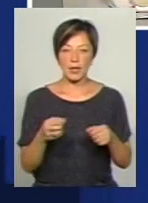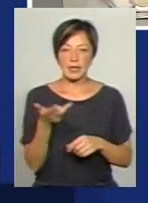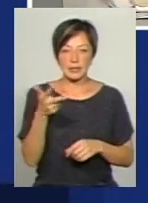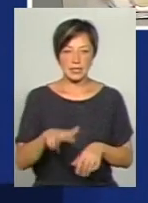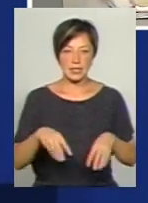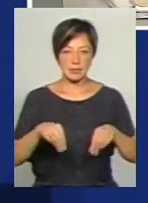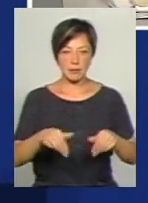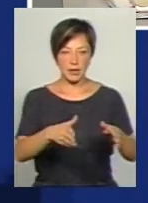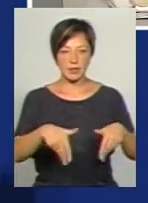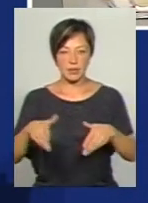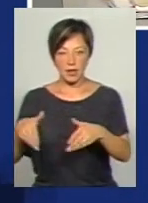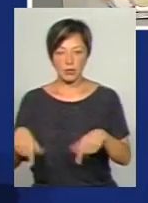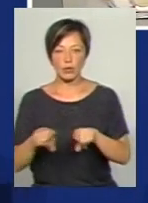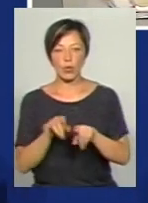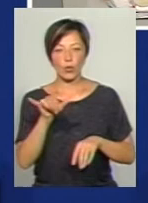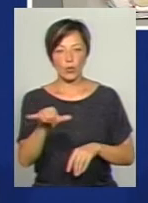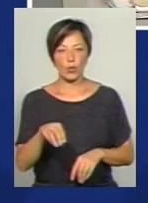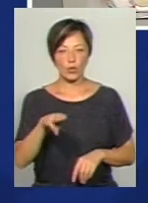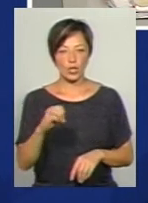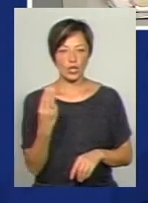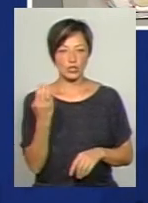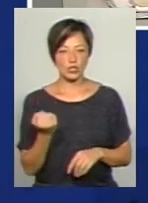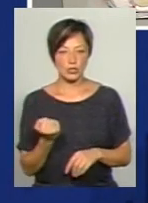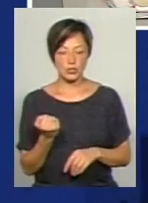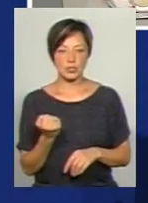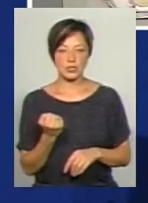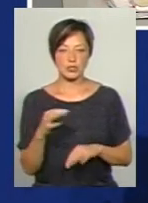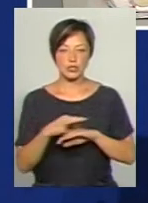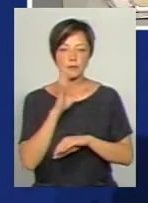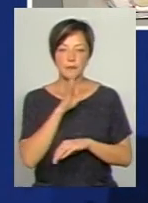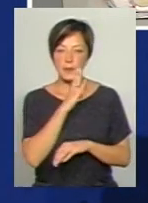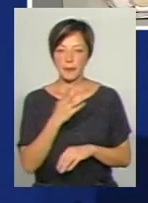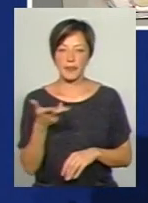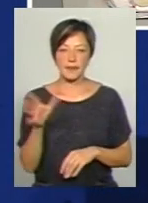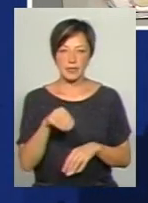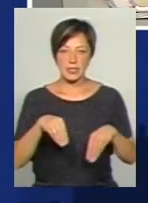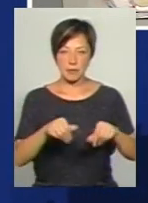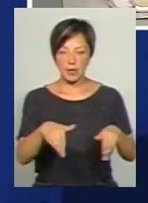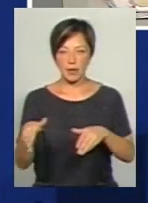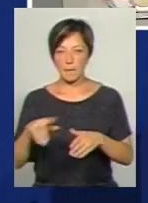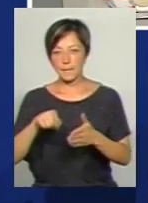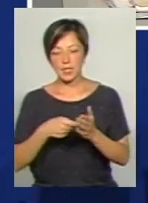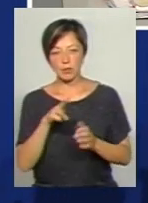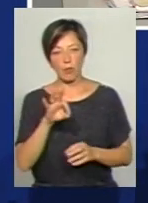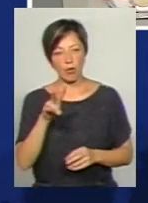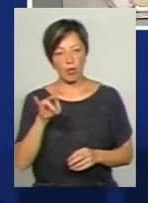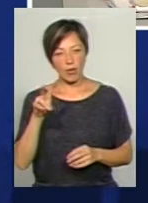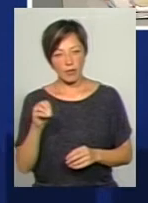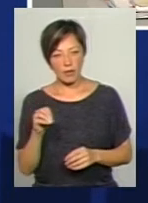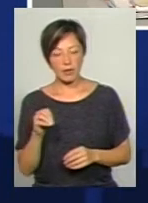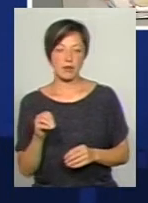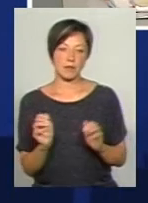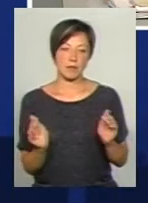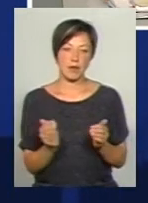ділянки, і також у його тещі теж є кілька земельних ділянок. Все знаходиться або в місті полонному, якщо це